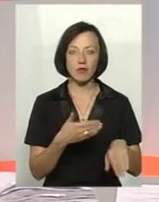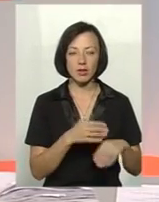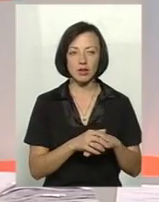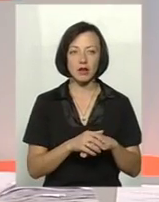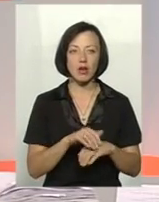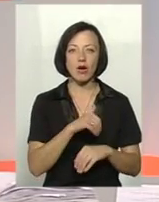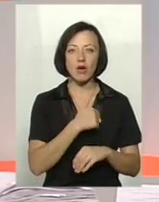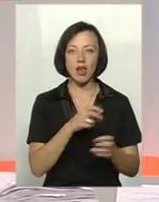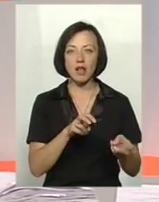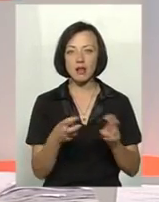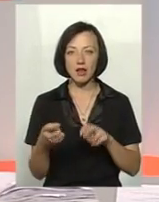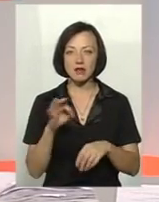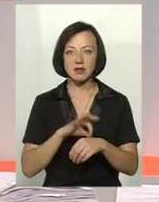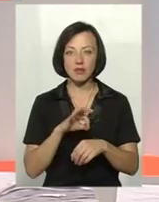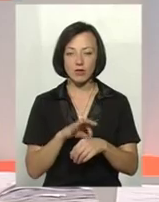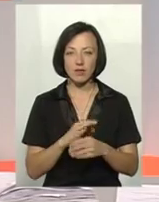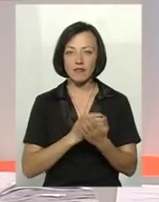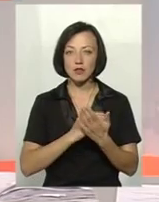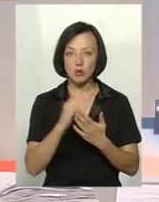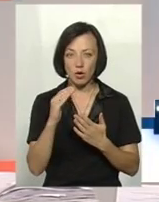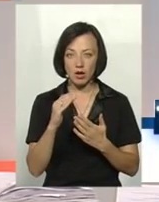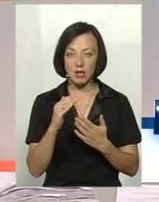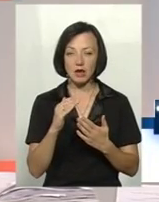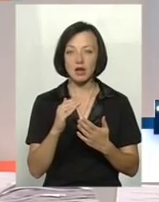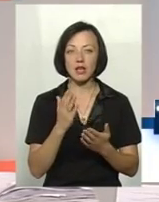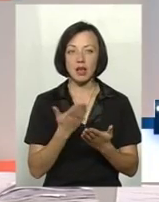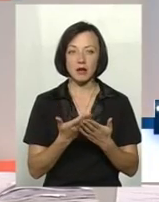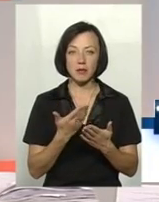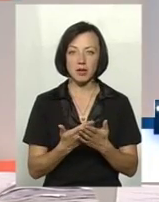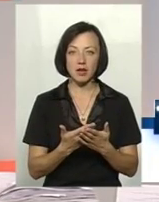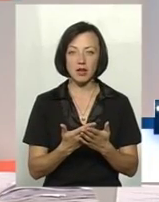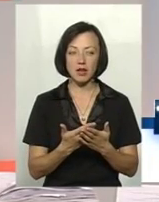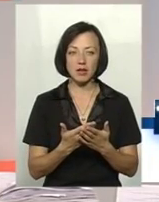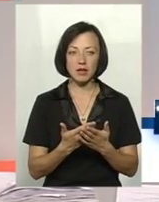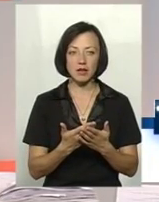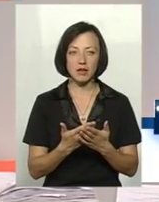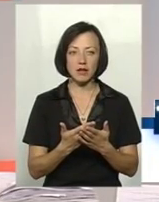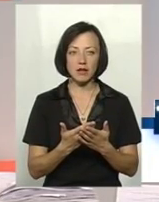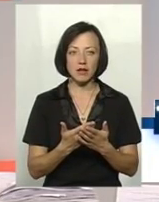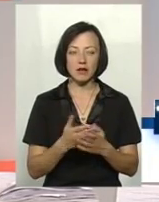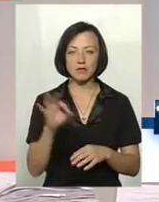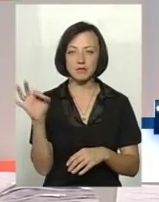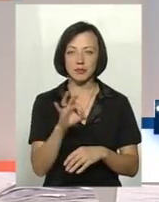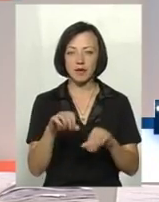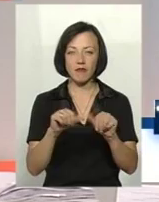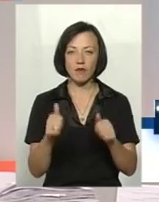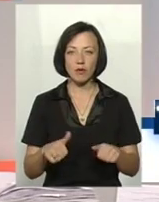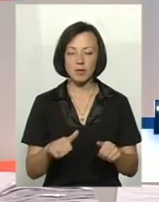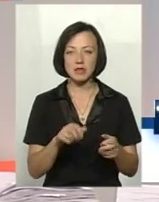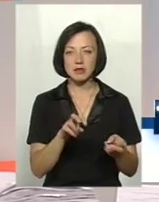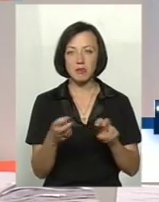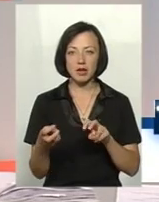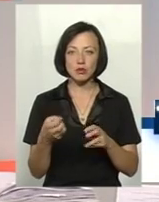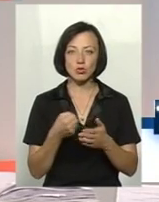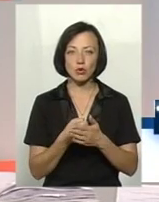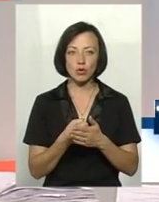Хоча летальність цього захворювання дуже висока, смертність, якщо це йде надгосна форма або близьковична форма, то смертність